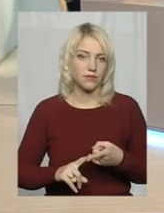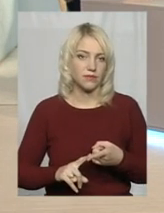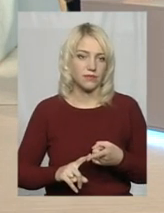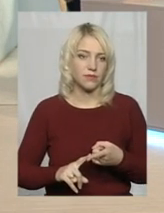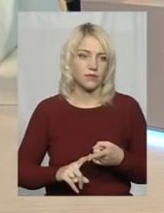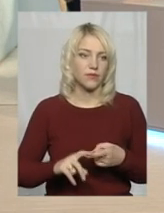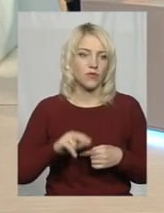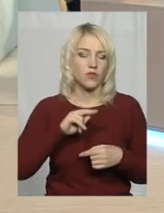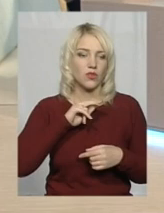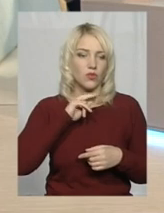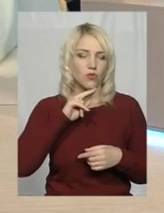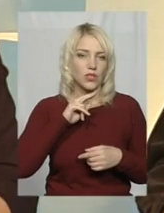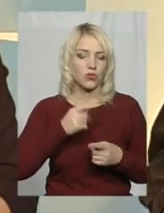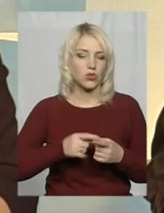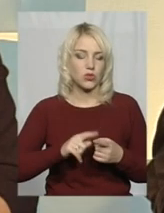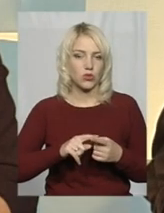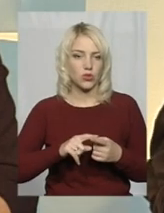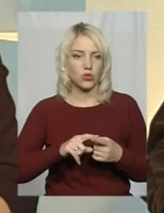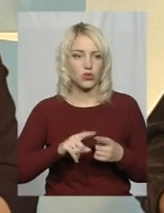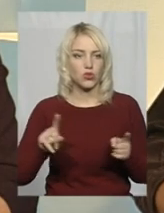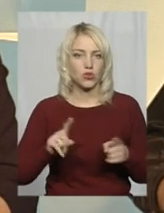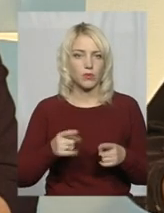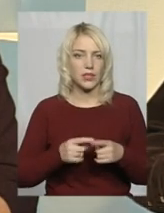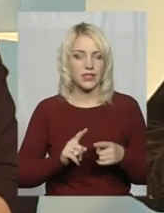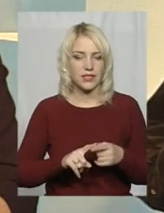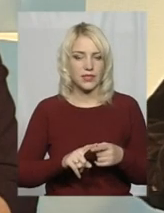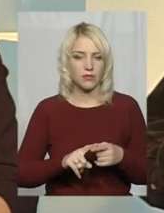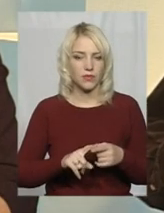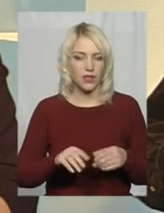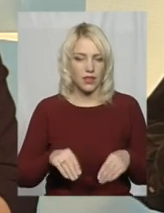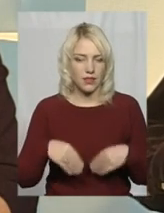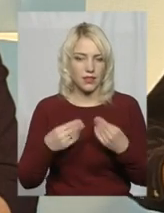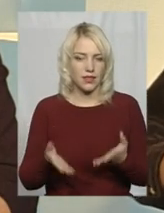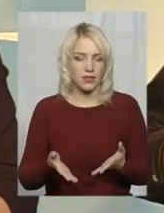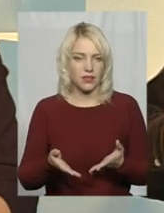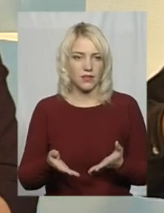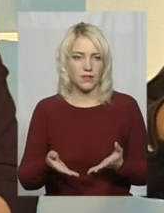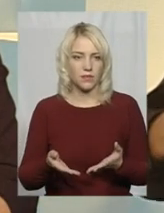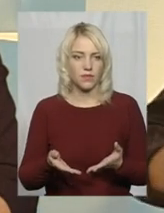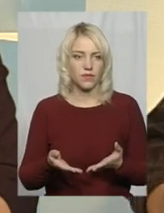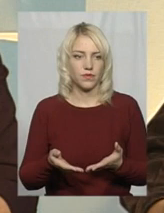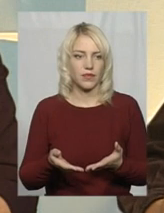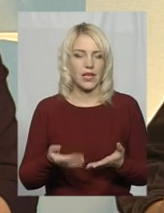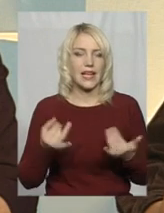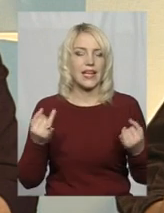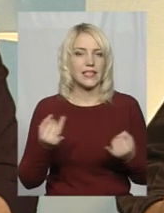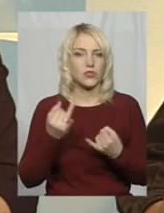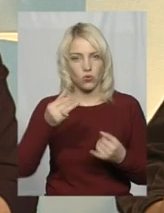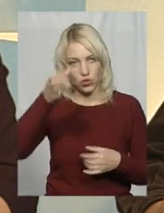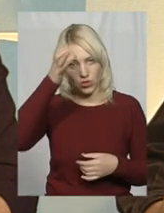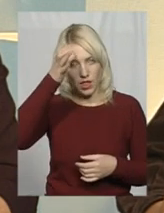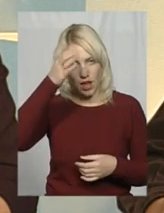увагу цю захоплення для того, щоб на цій хвилі дати якусь історичну науку,